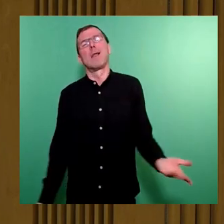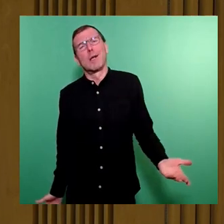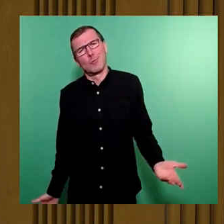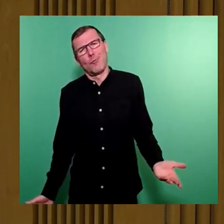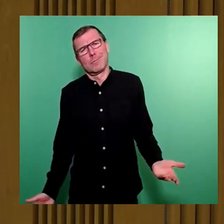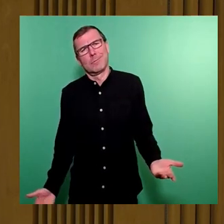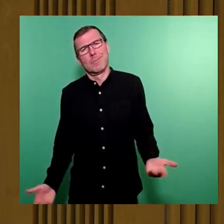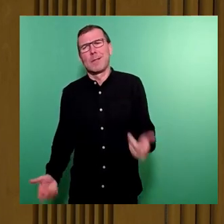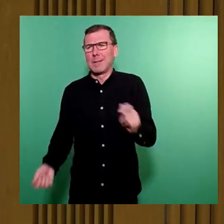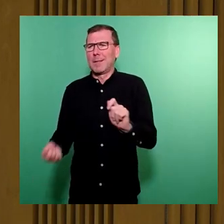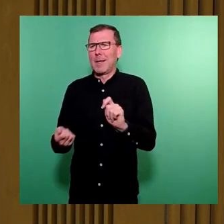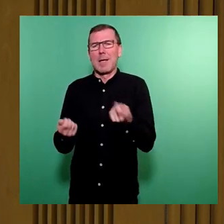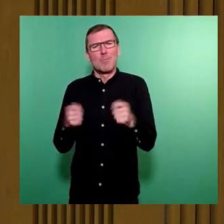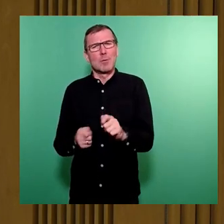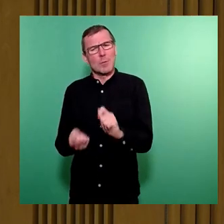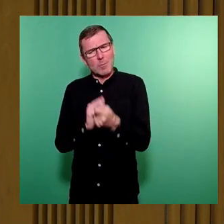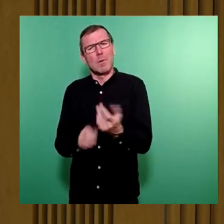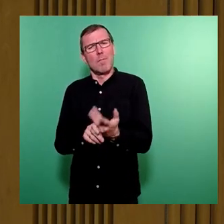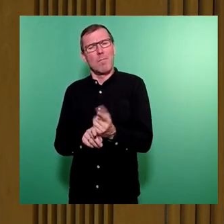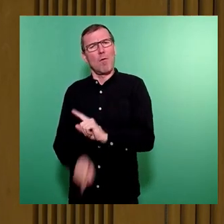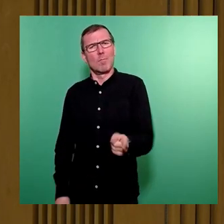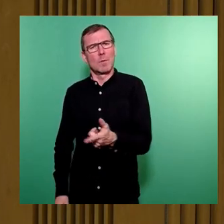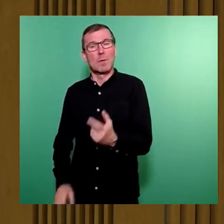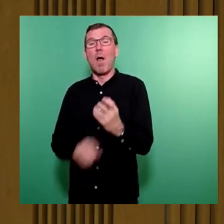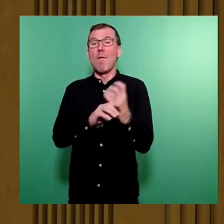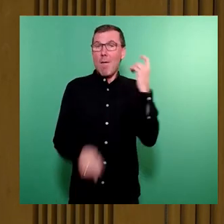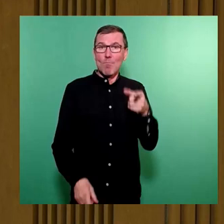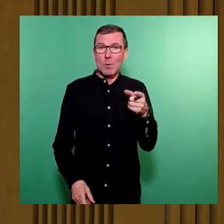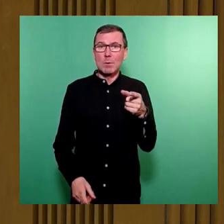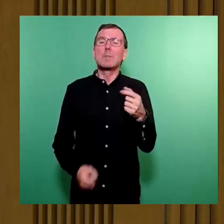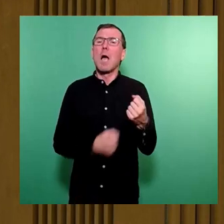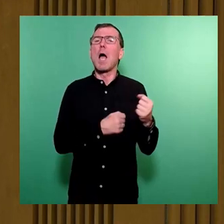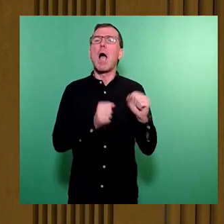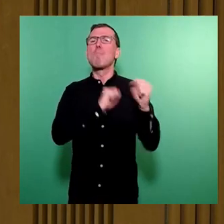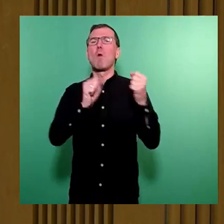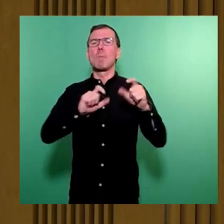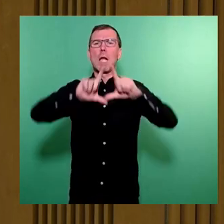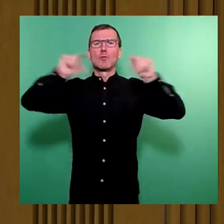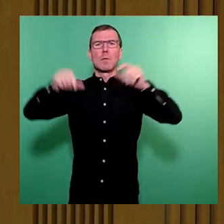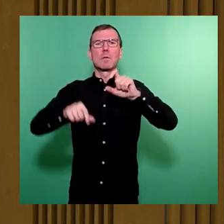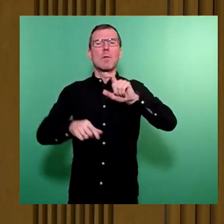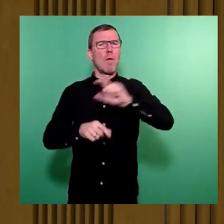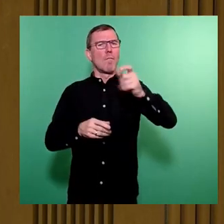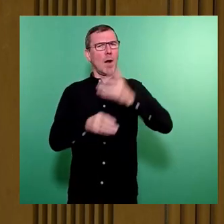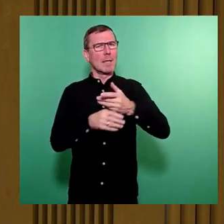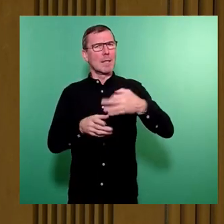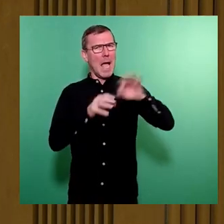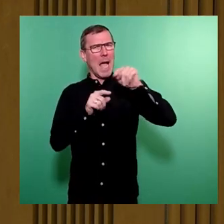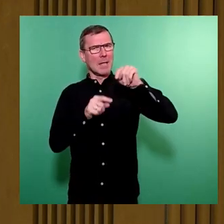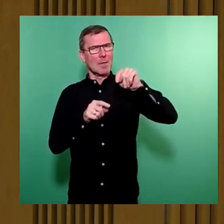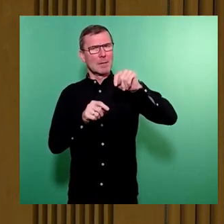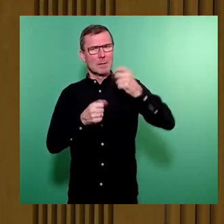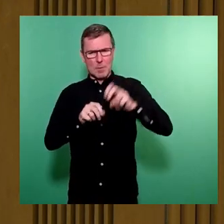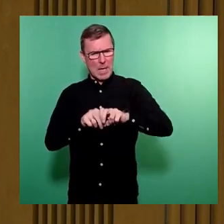Beschluss nicht umgesetzt? Für die Busse gibt es auch diese mobilen Schilder, gerade jetzt an den Adventswochenenden, wo die Aussteigen